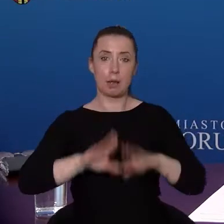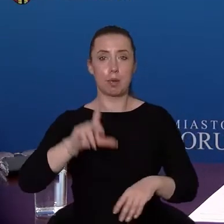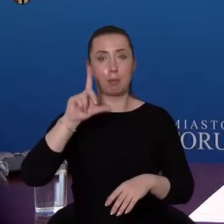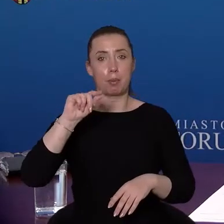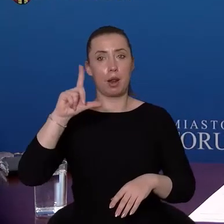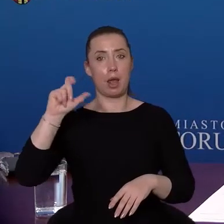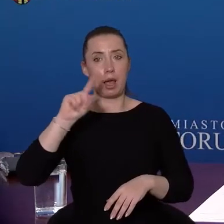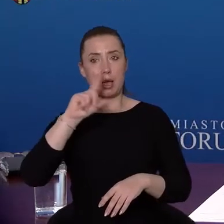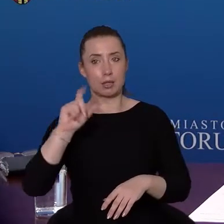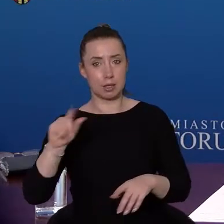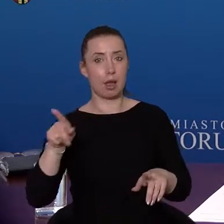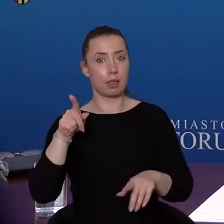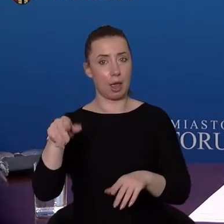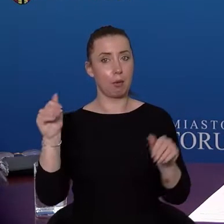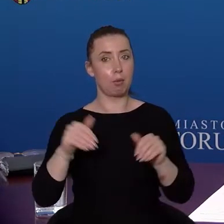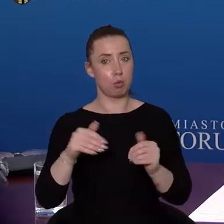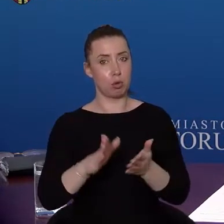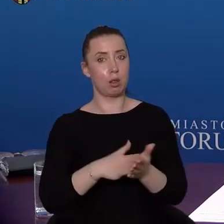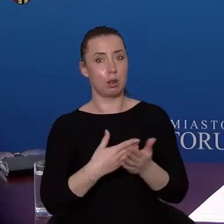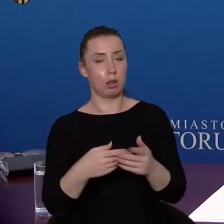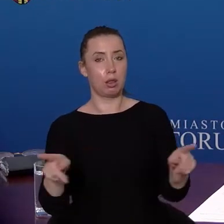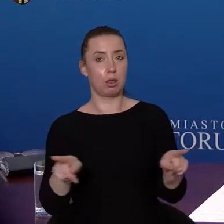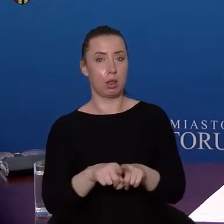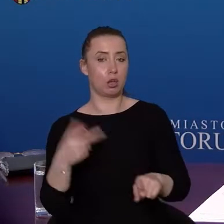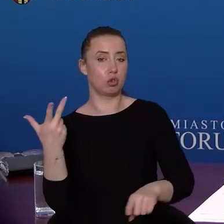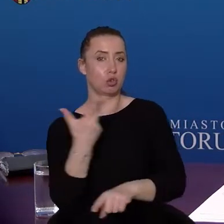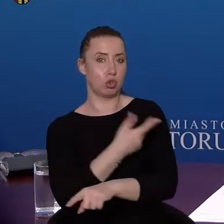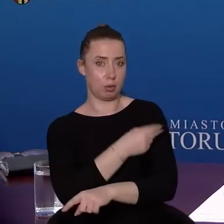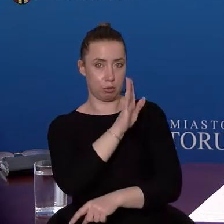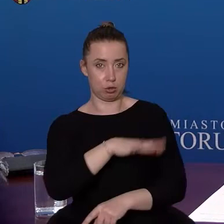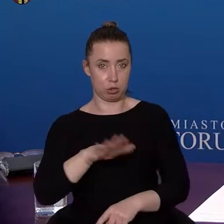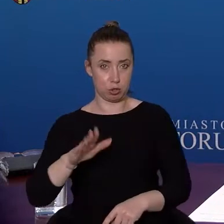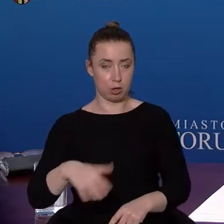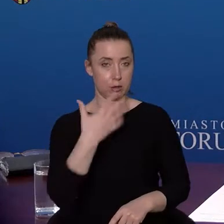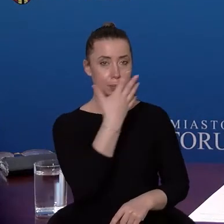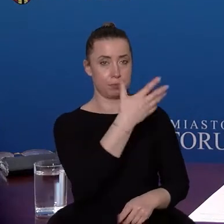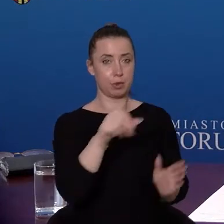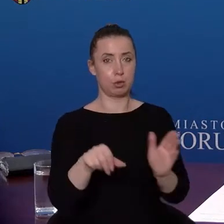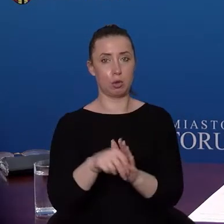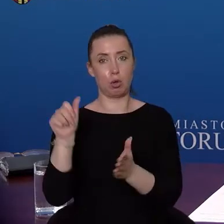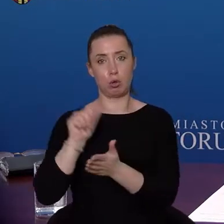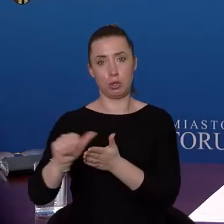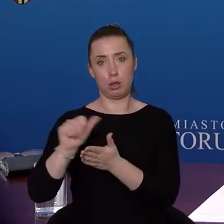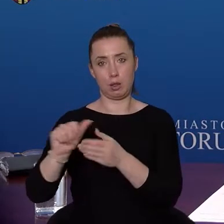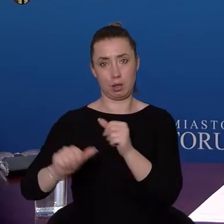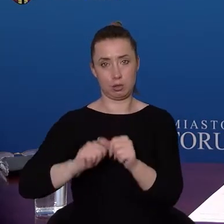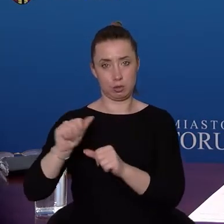także te najmłodsze osoby, a więc dzieci w wieku 5 do 11 lat.